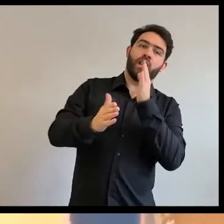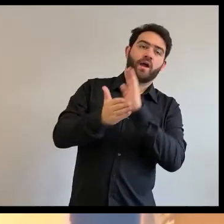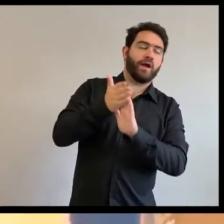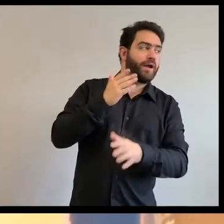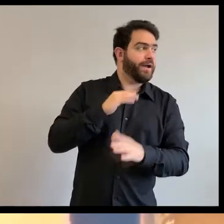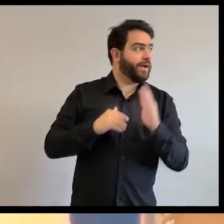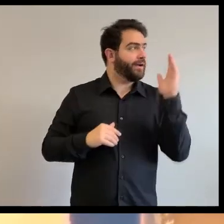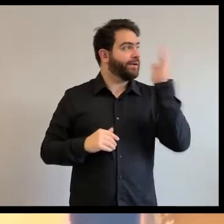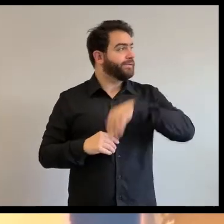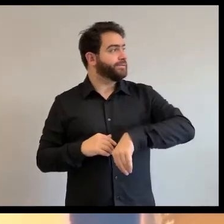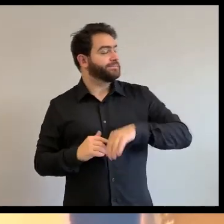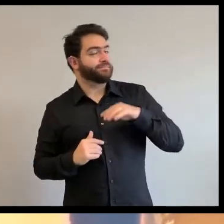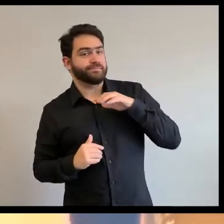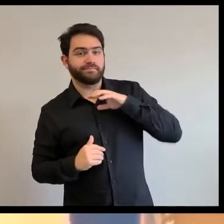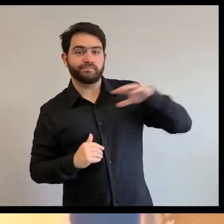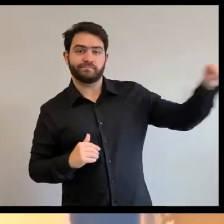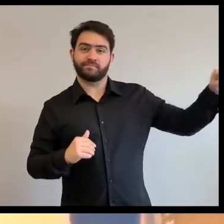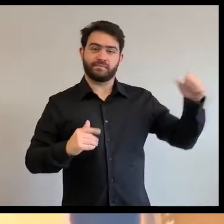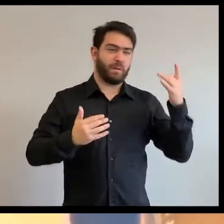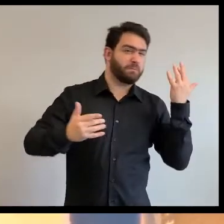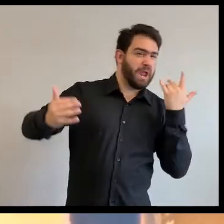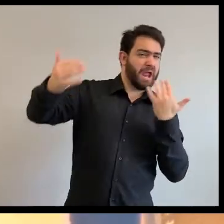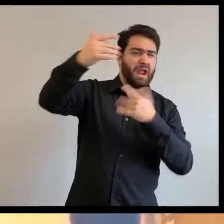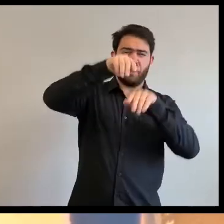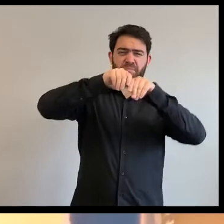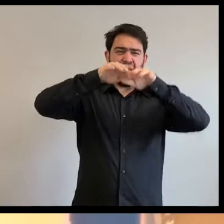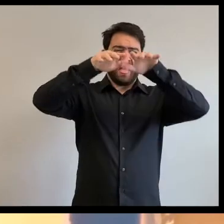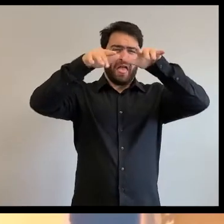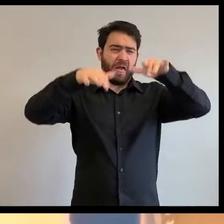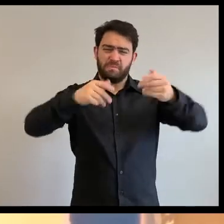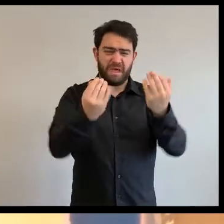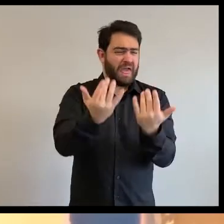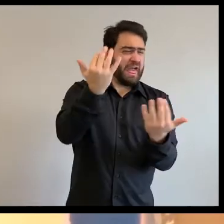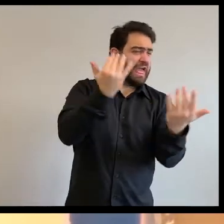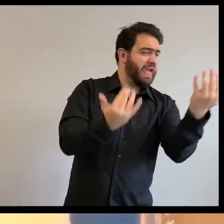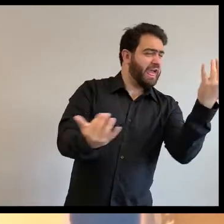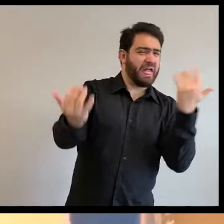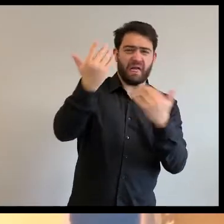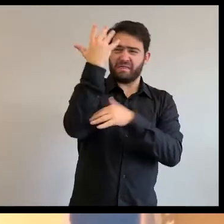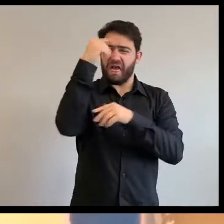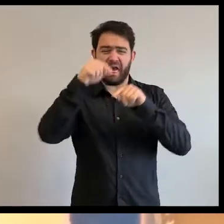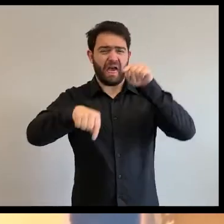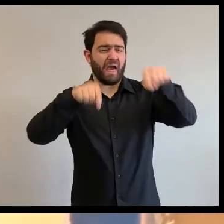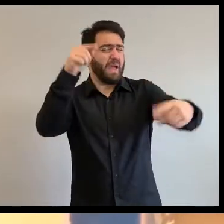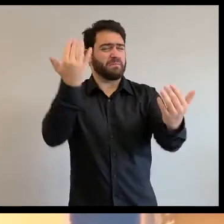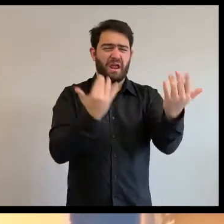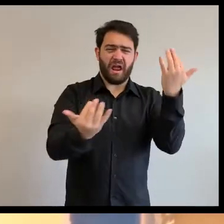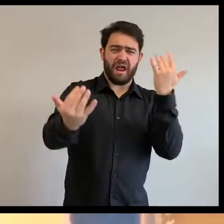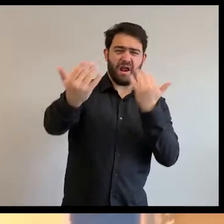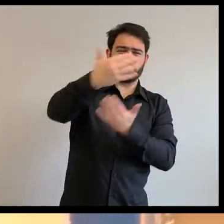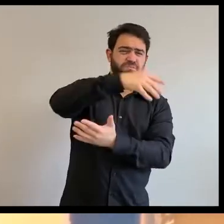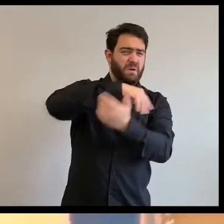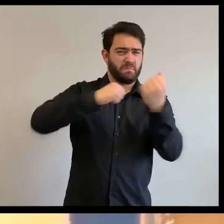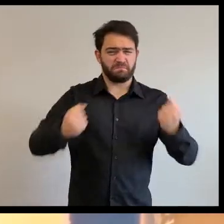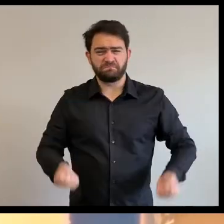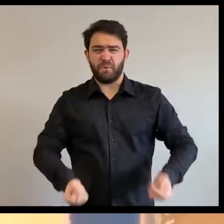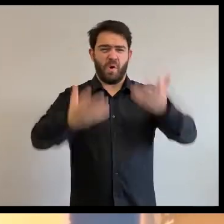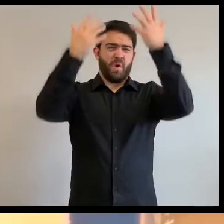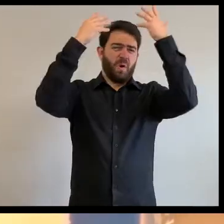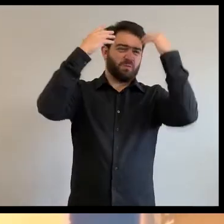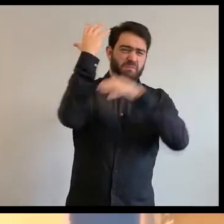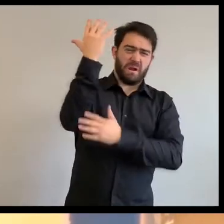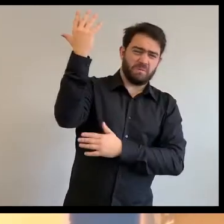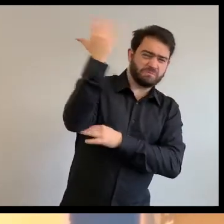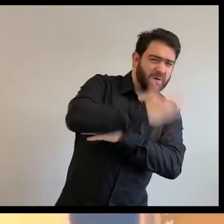il a commencé à grandir et grandir. Il est devenu immense et vite. Il a ravagé toute l